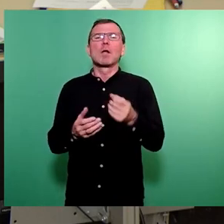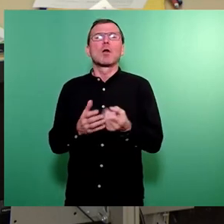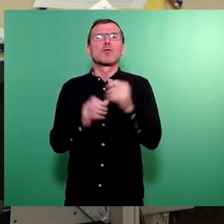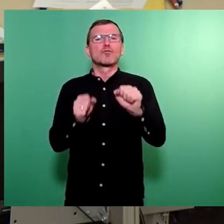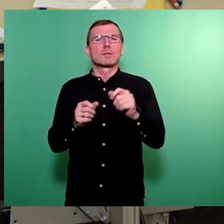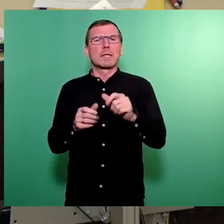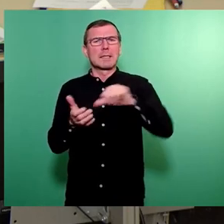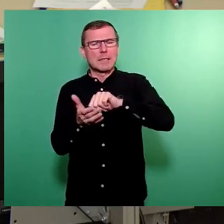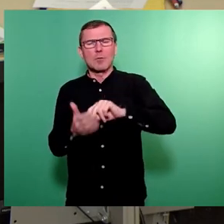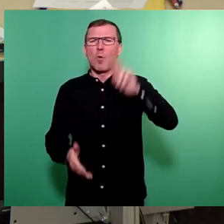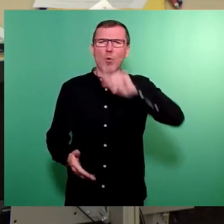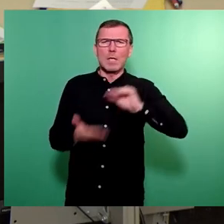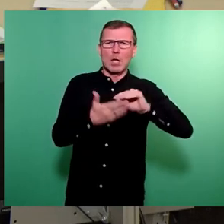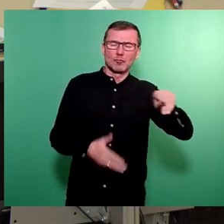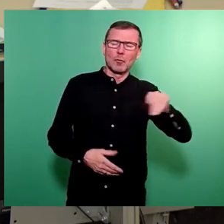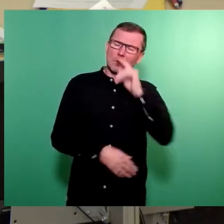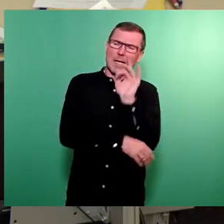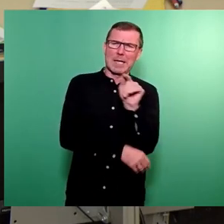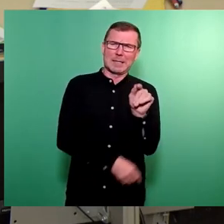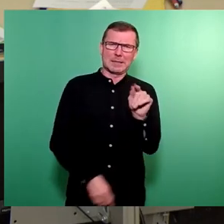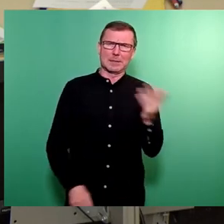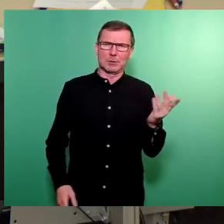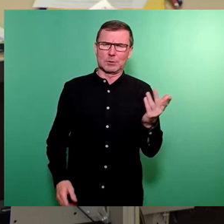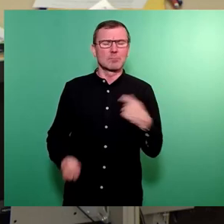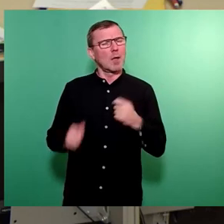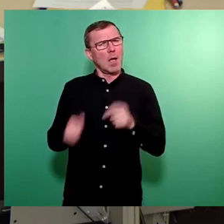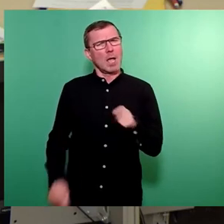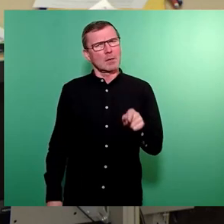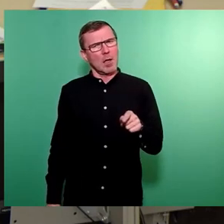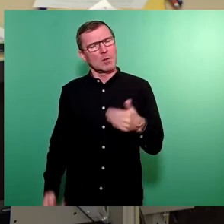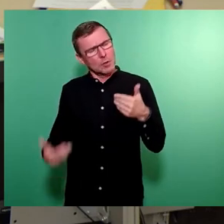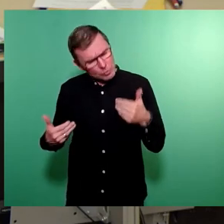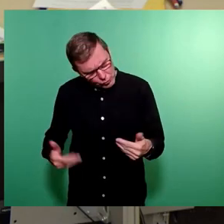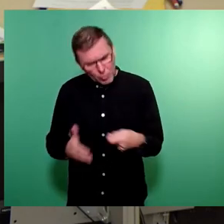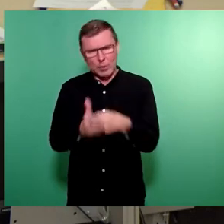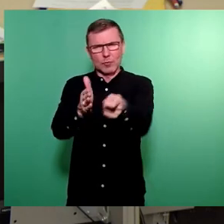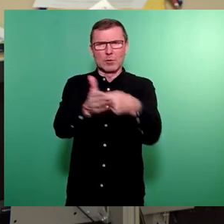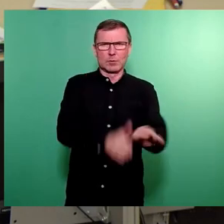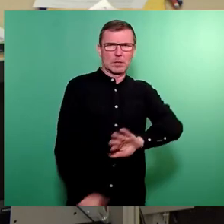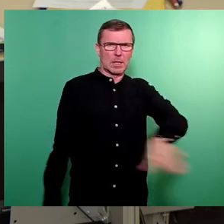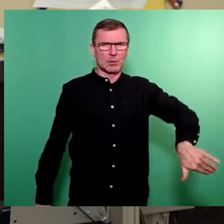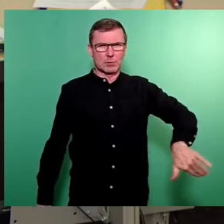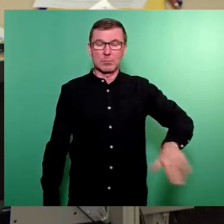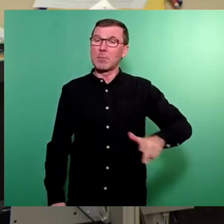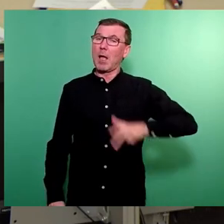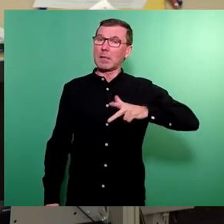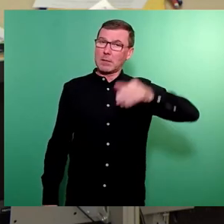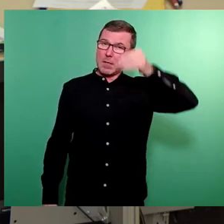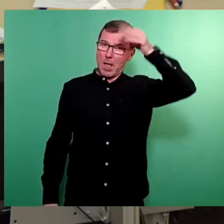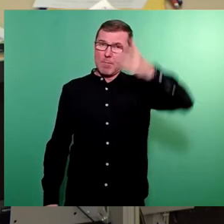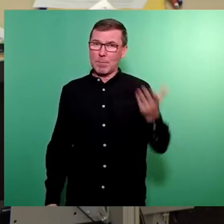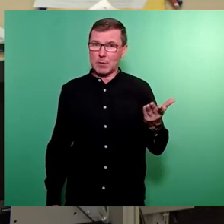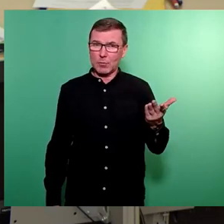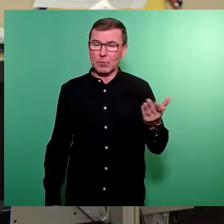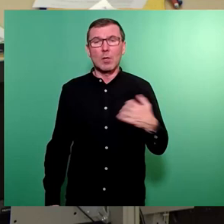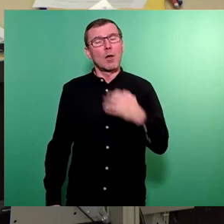die Unischule sehr kritisch und wollen das in unserem Antrag deshalb auch so streichen. Als exzellente Bildung ordnen wir auch